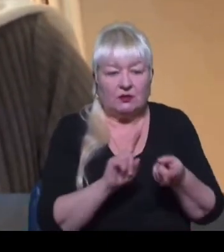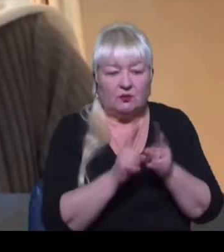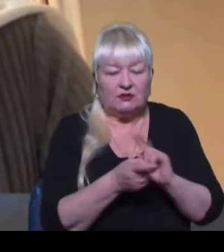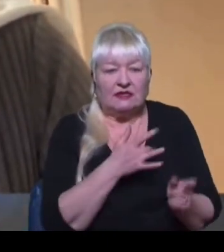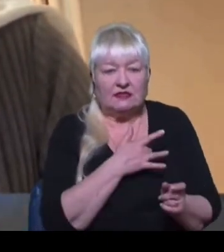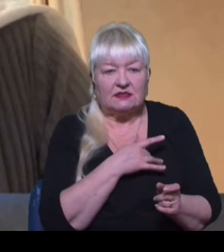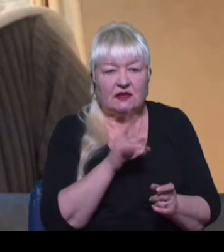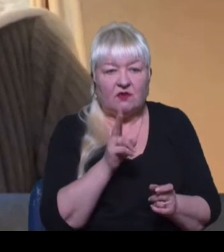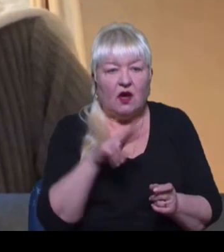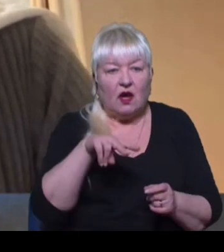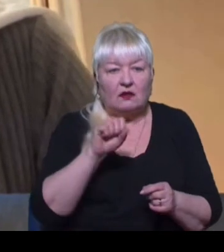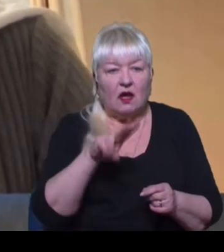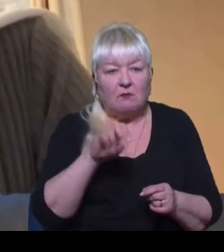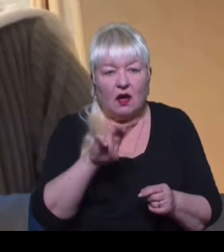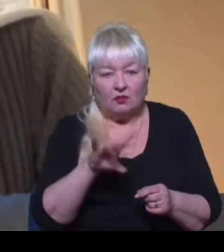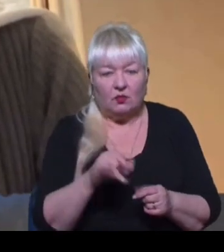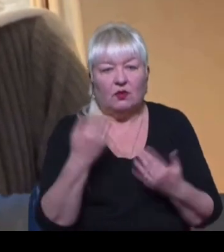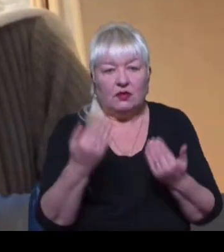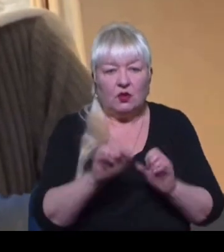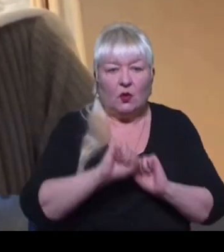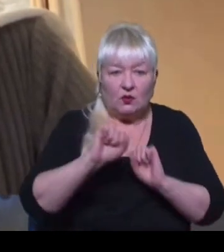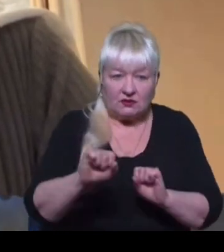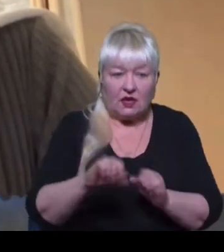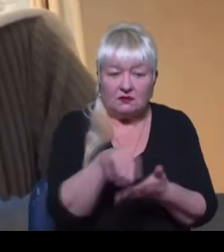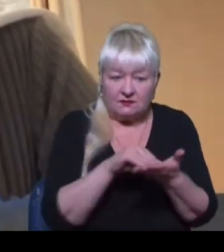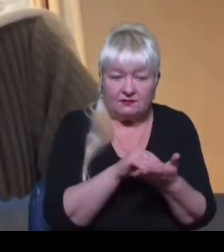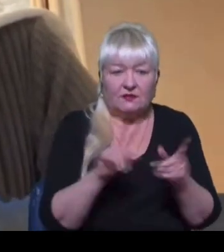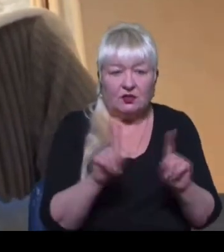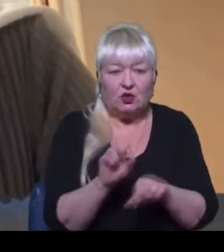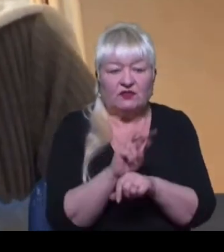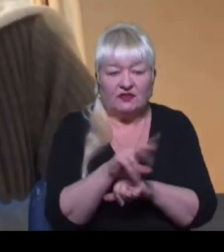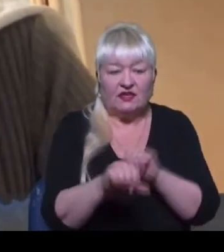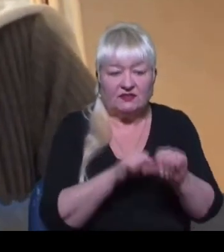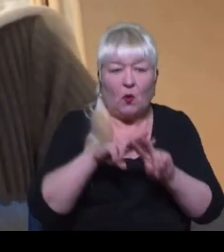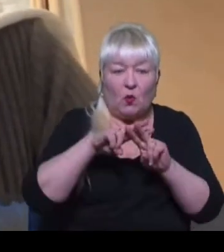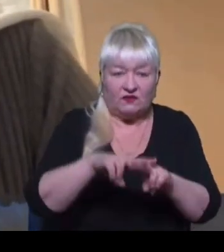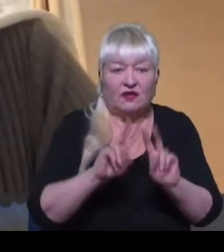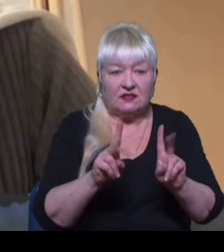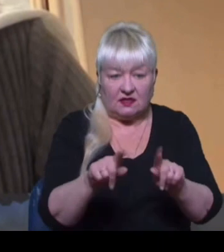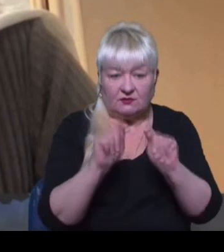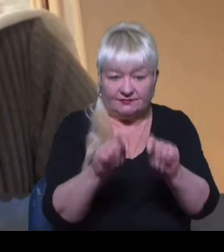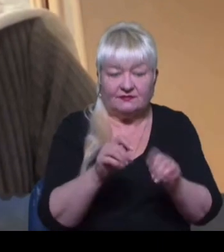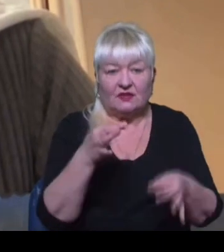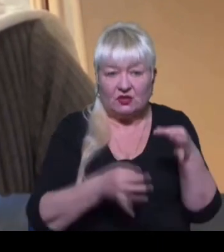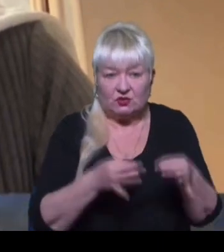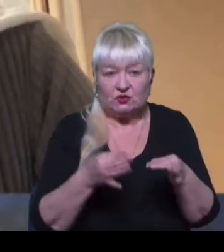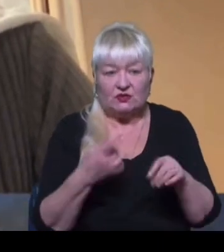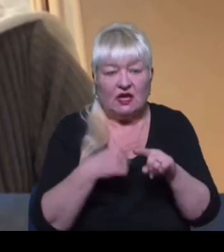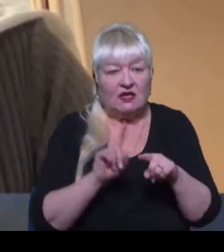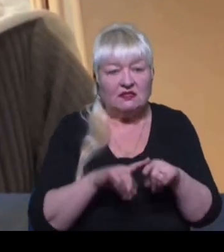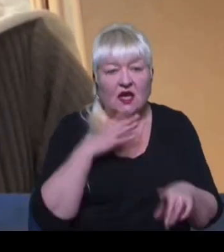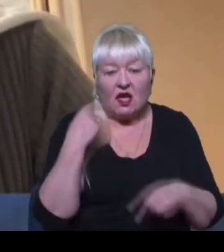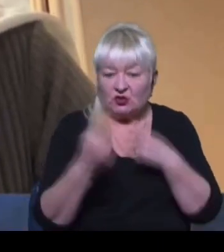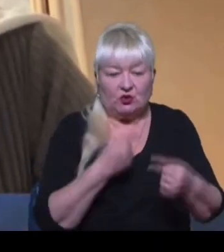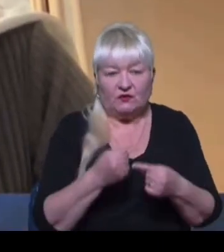серцевого клапану. Його захист наголошує на тому, що 12 років ув'язнення, яке йому призначив суд, це довічний